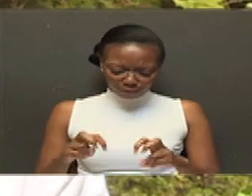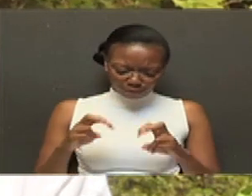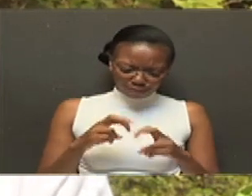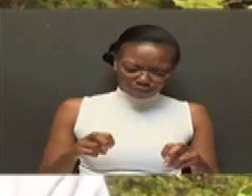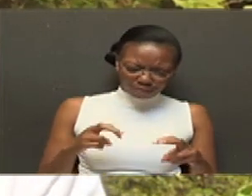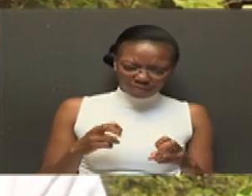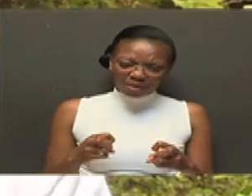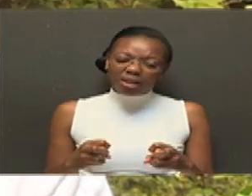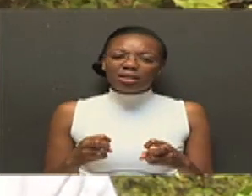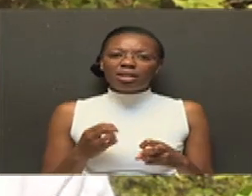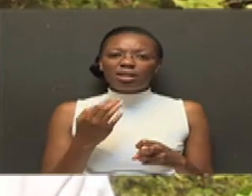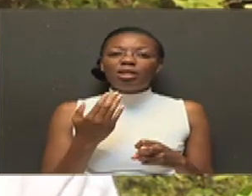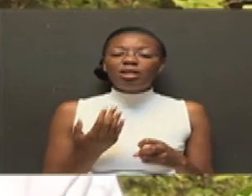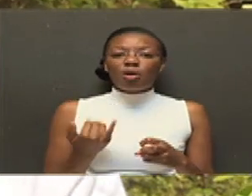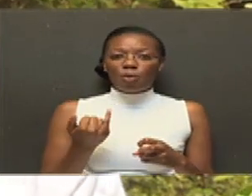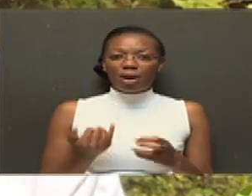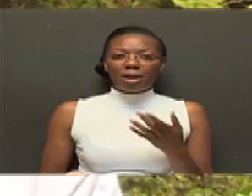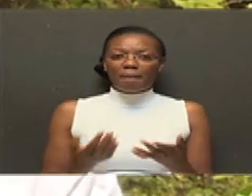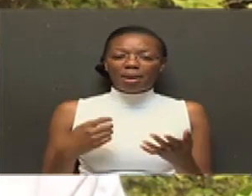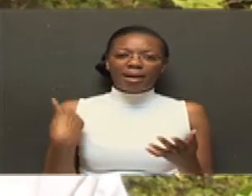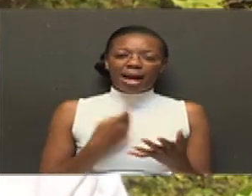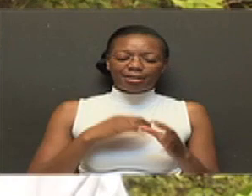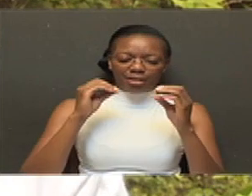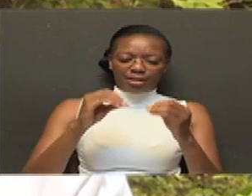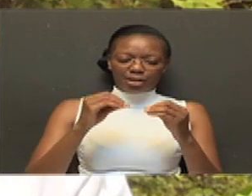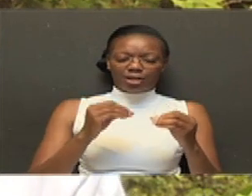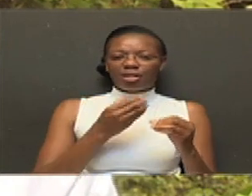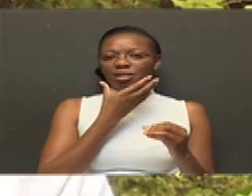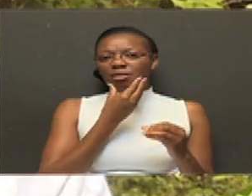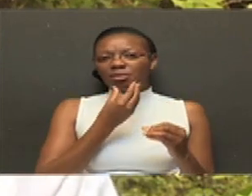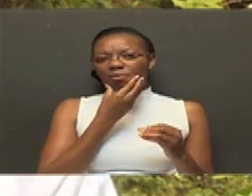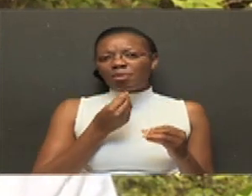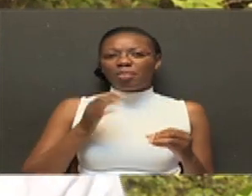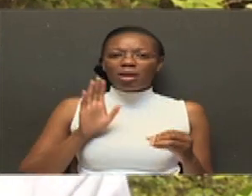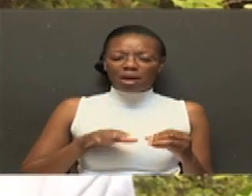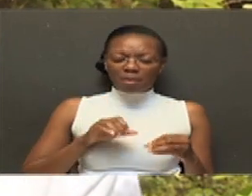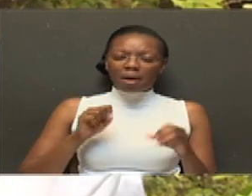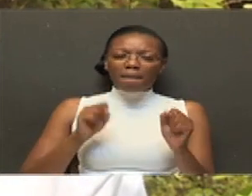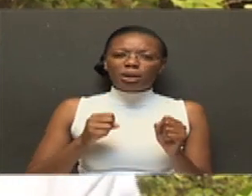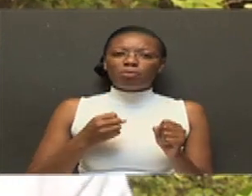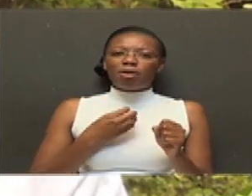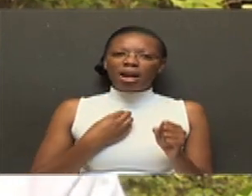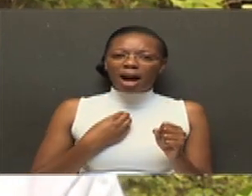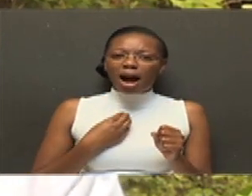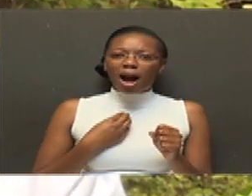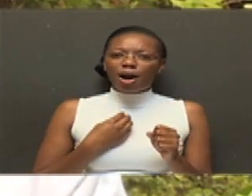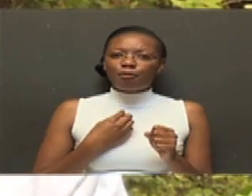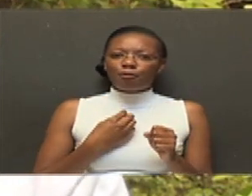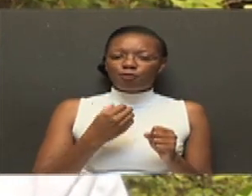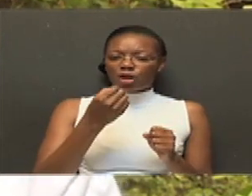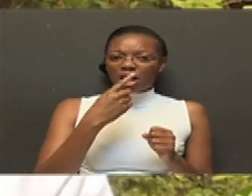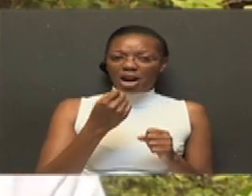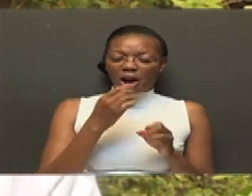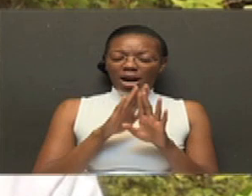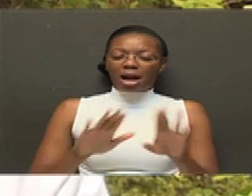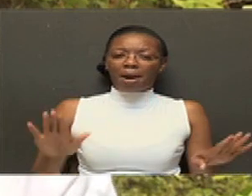Sababu hata tukitreini watu kama ni wamama ama waze, wanaweza kutua the raw materials ya kutegeneza dawa kutoka kwa shaba yao.